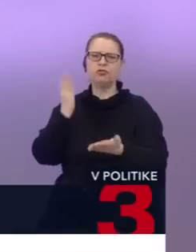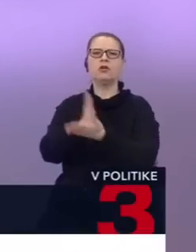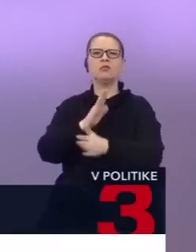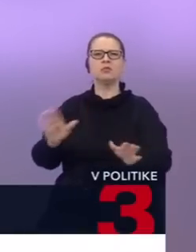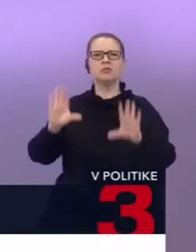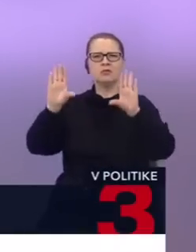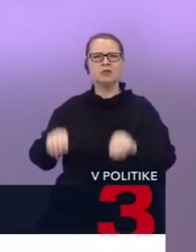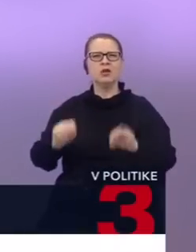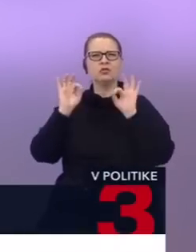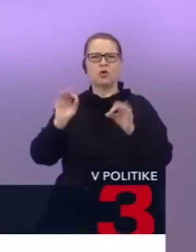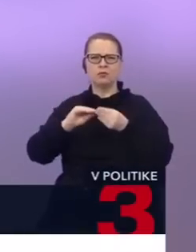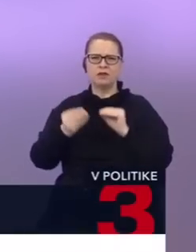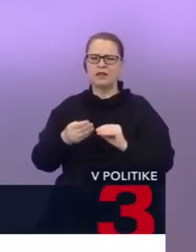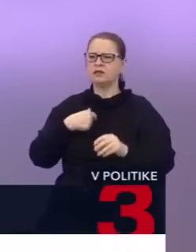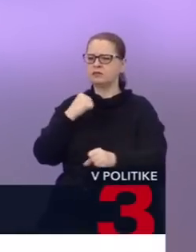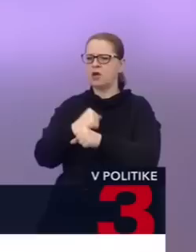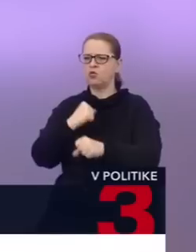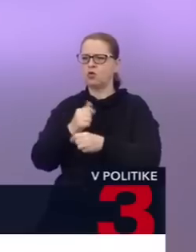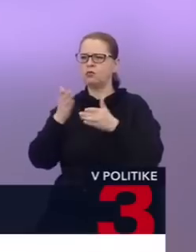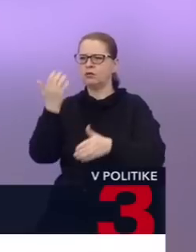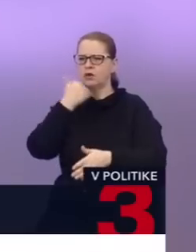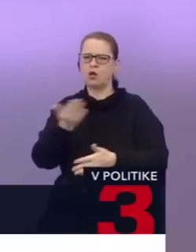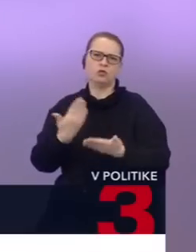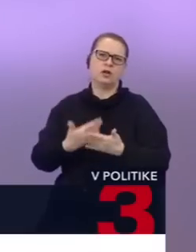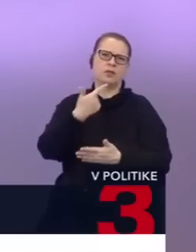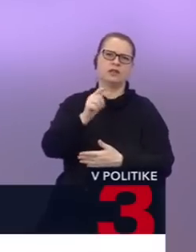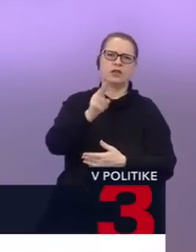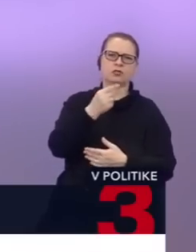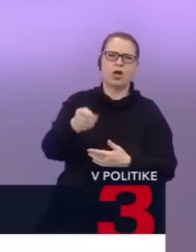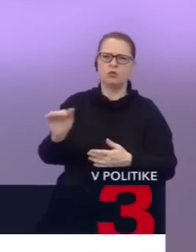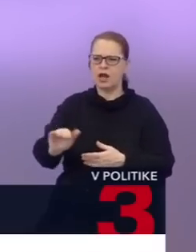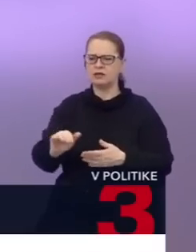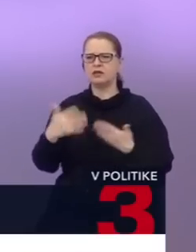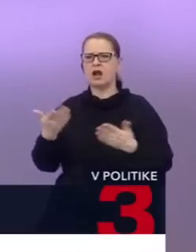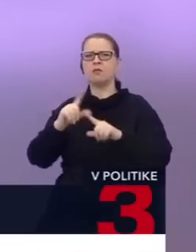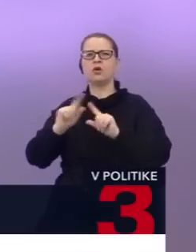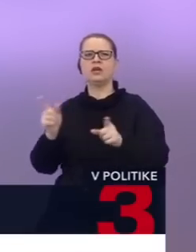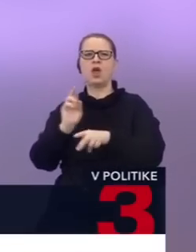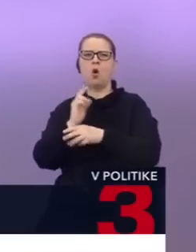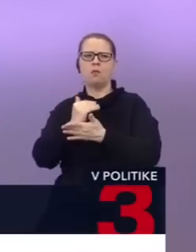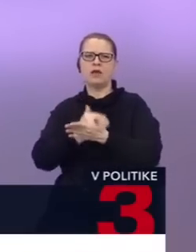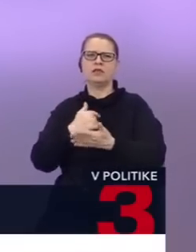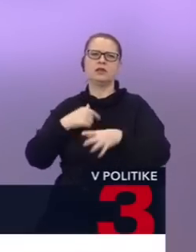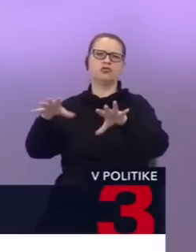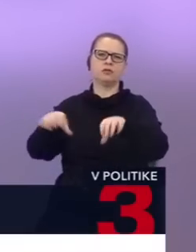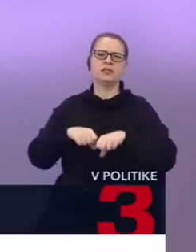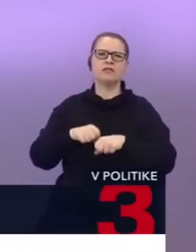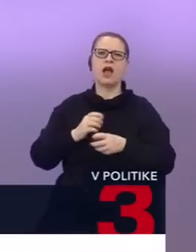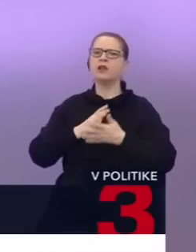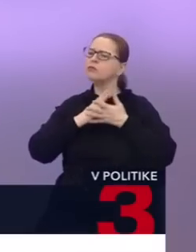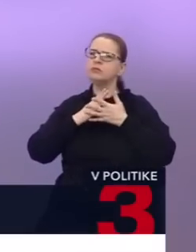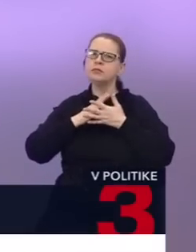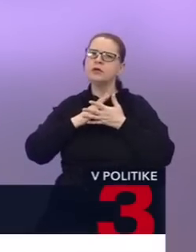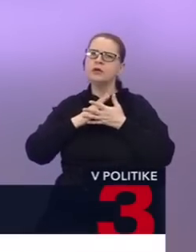ktoré sme pre ľudí urobili. Či už to bolo 200 eur na dieťa, alebo proste ďalšie opatrenie, že sme schválili enormnú,